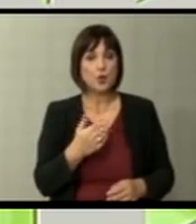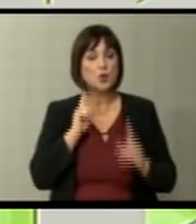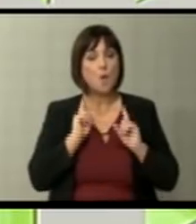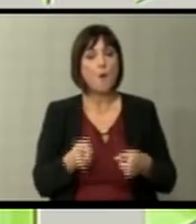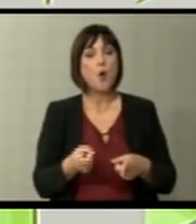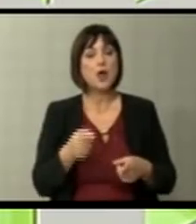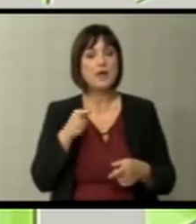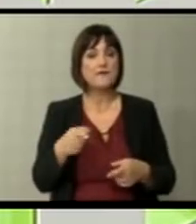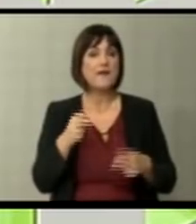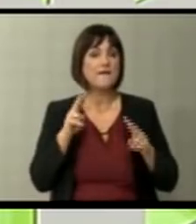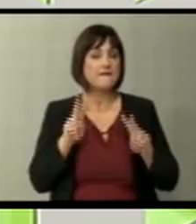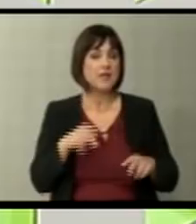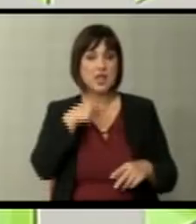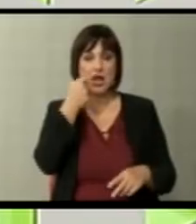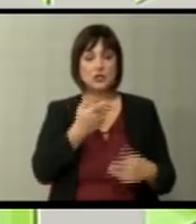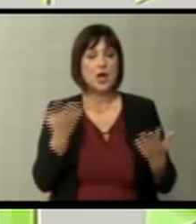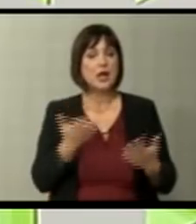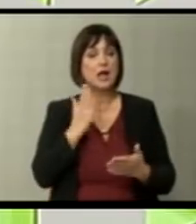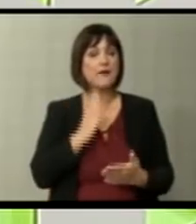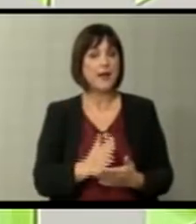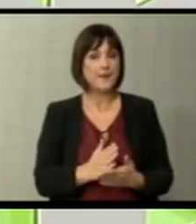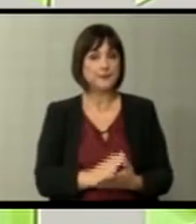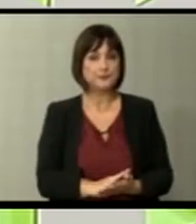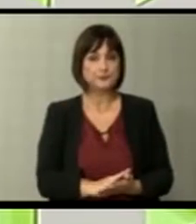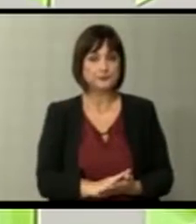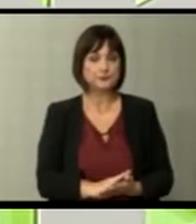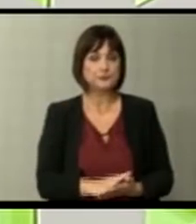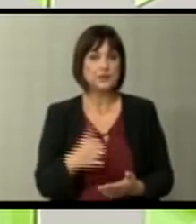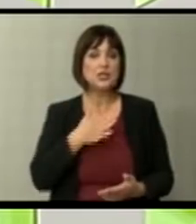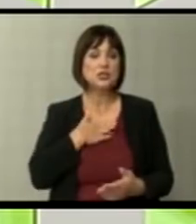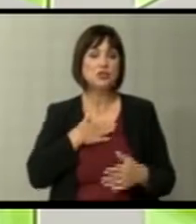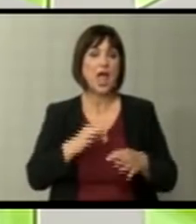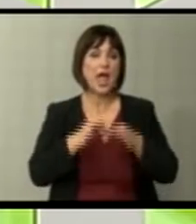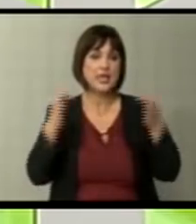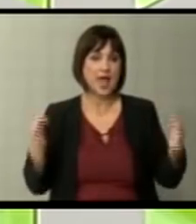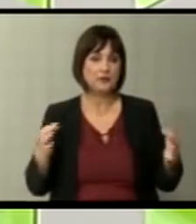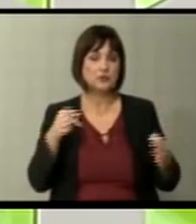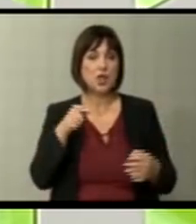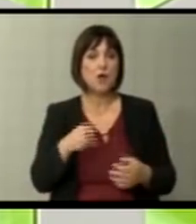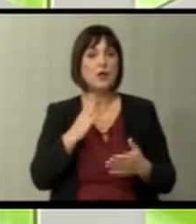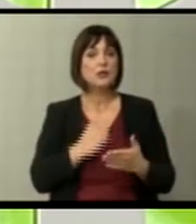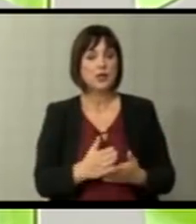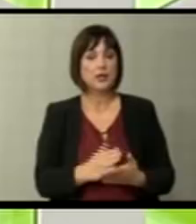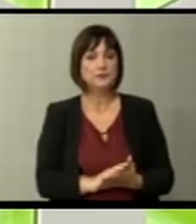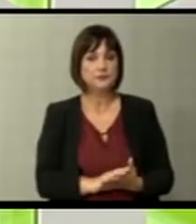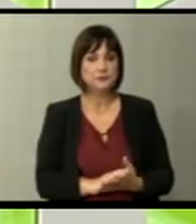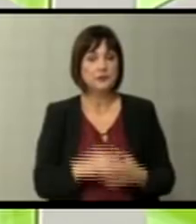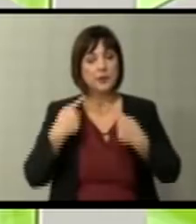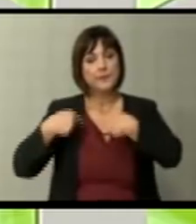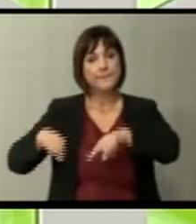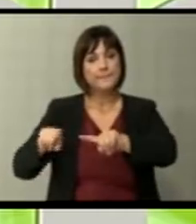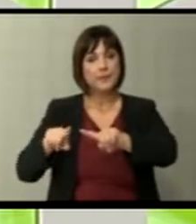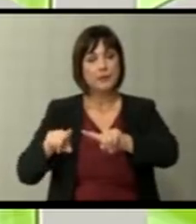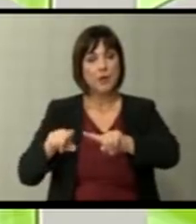мора реалността да ја кажеме таква каква што е на нашата јавност. А реалността е дека покрај